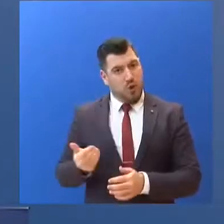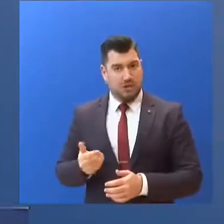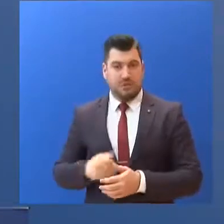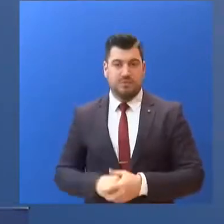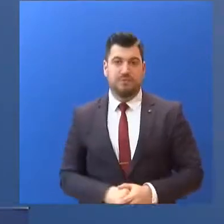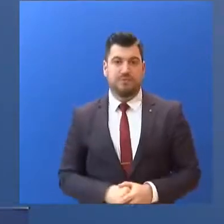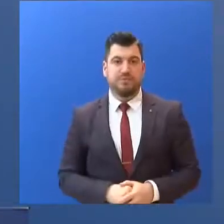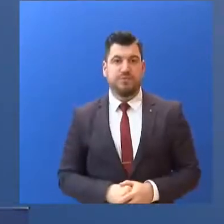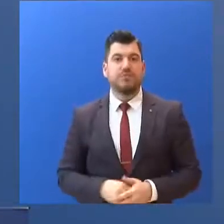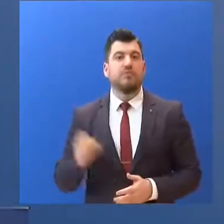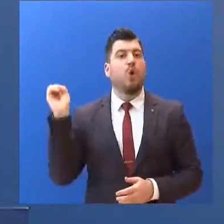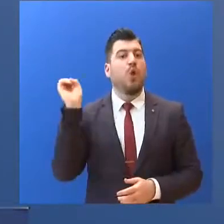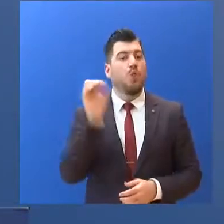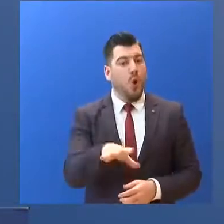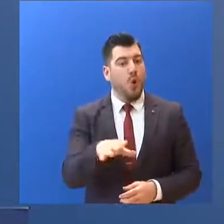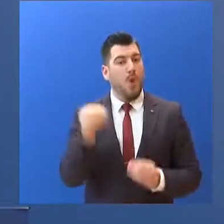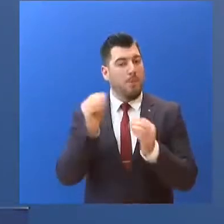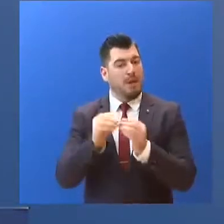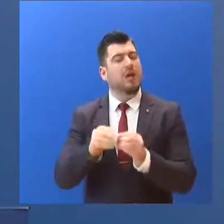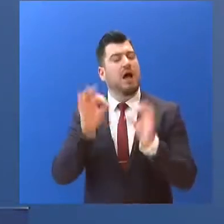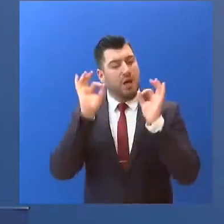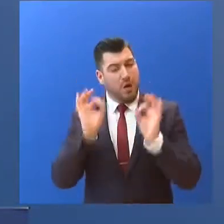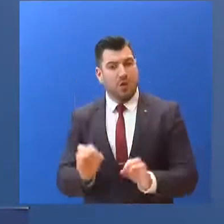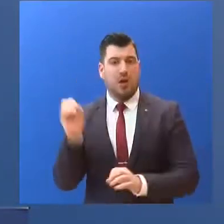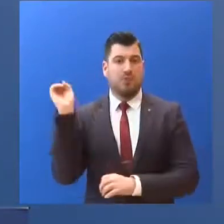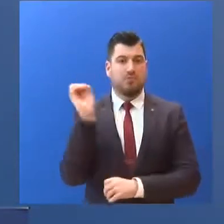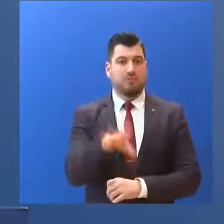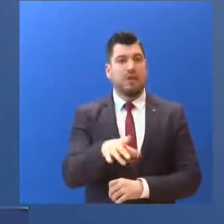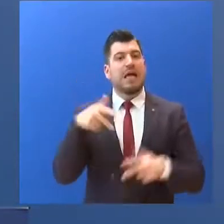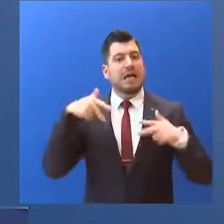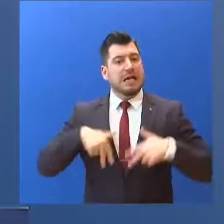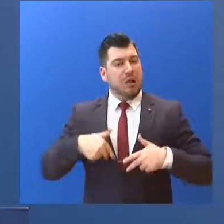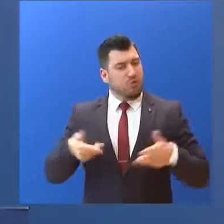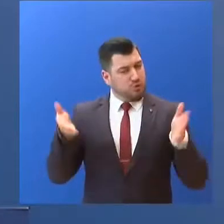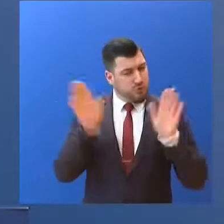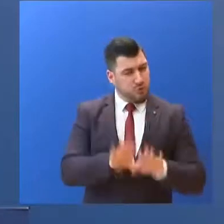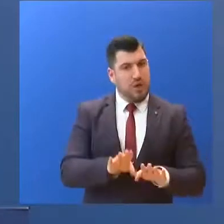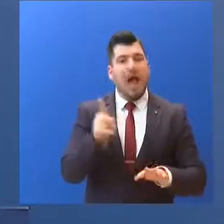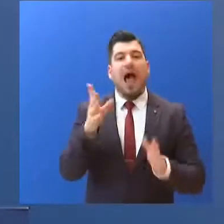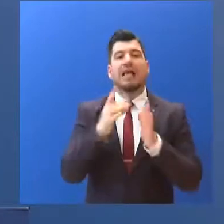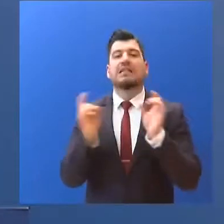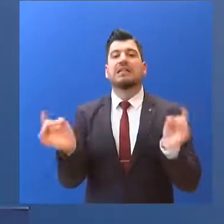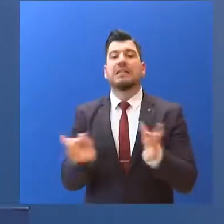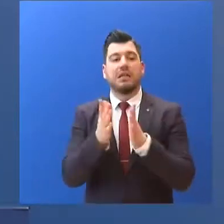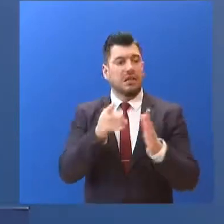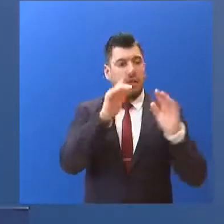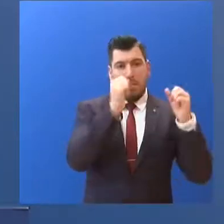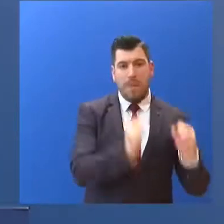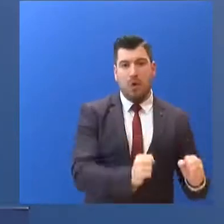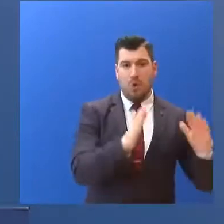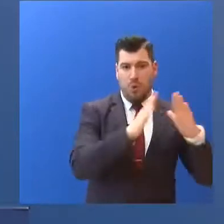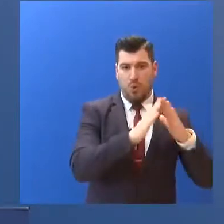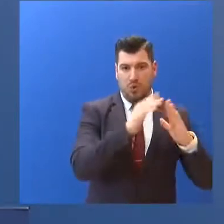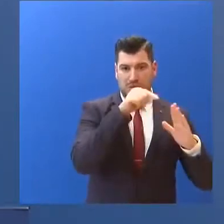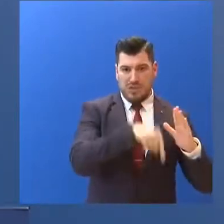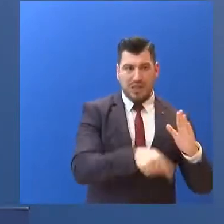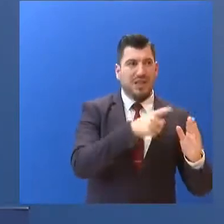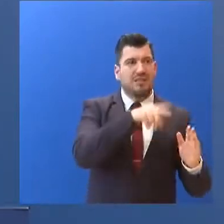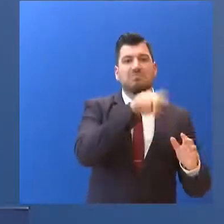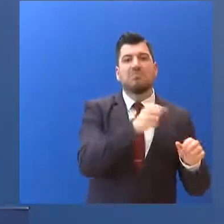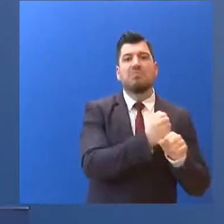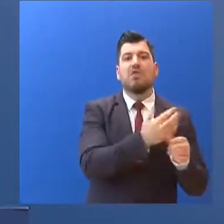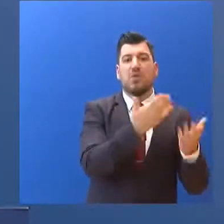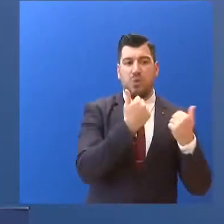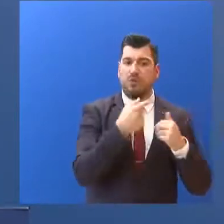Καταβολή του δώρου του Πάσχα στο ακέραιο... με το κράτος να καλύπτει τη διαφορά... όταν οι ημέρες εργασίας ήταν λιγότερες του προβεβομένου. Καταβολή